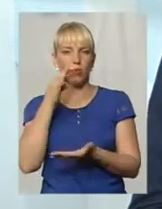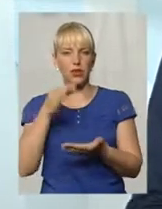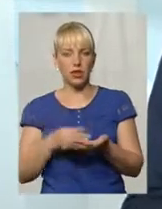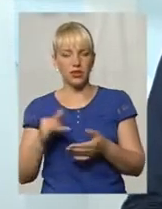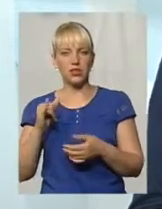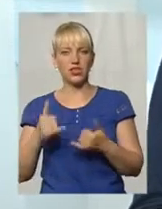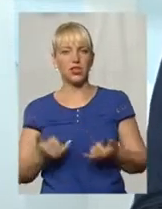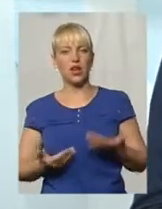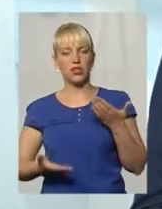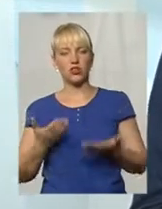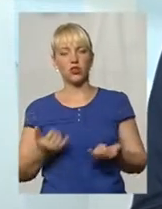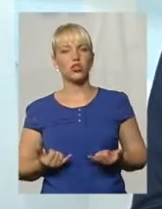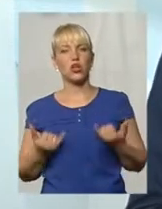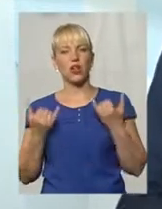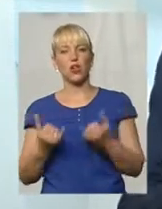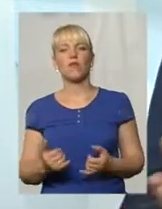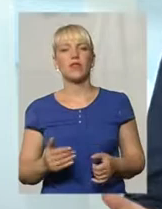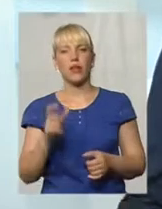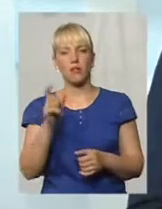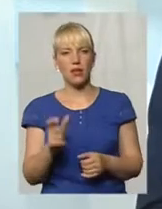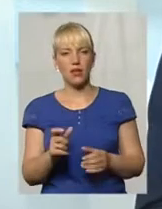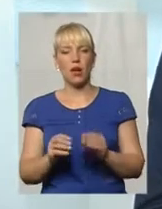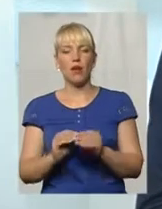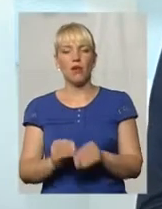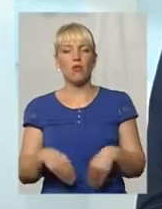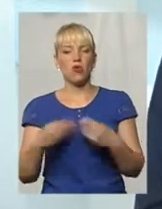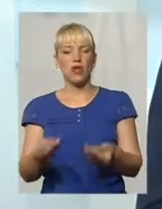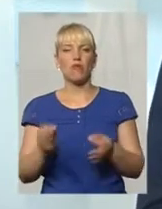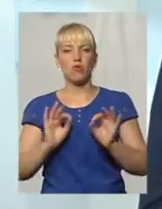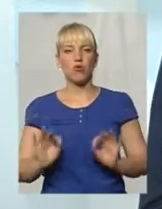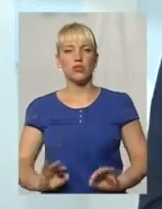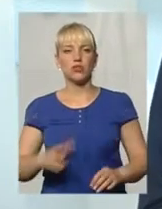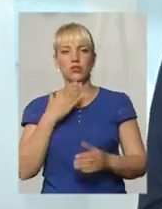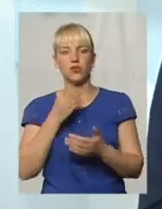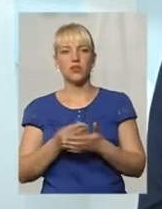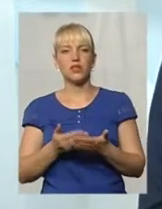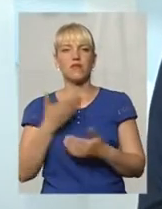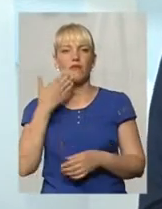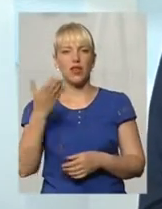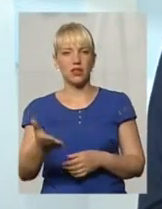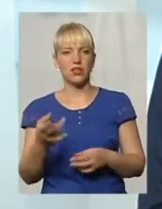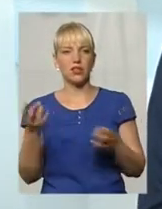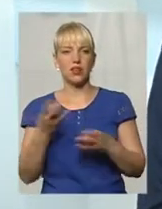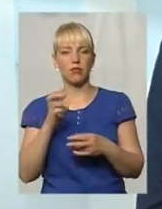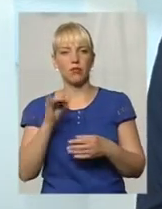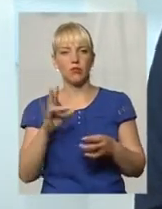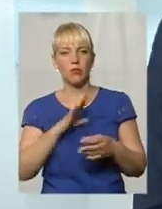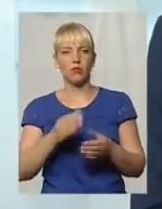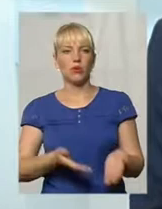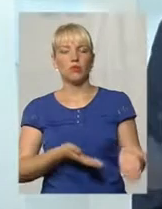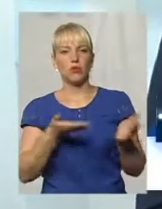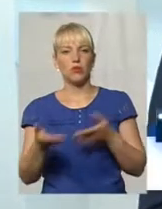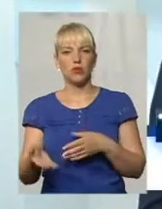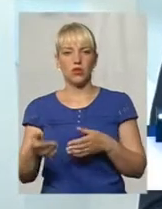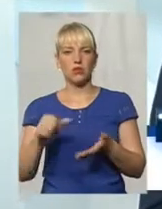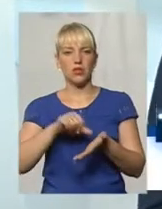шановний пан подав наприклад, прокуратури своє звернення, то, напевне, було доцільно пригласити сюди співпровідника